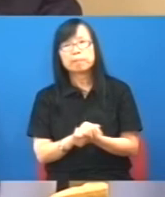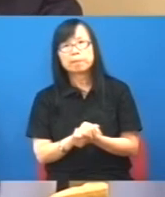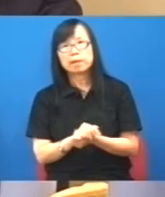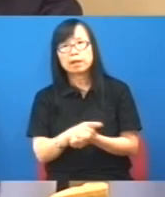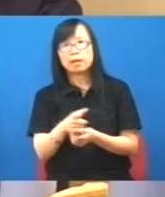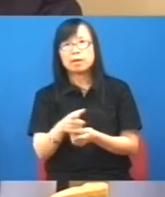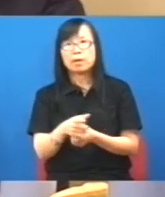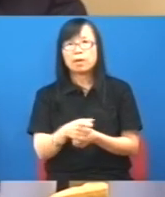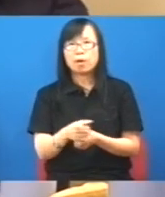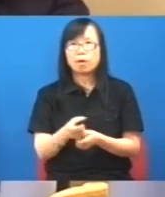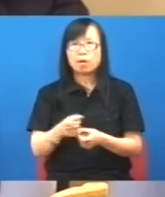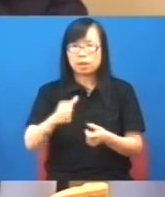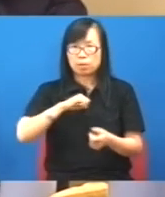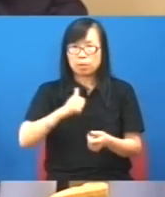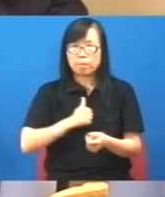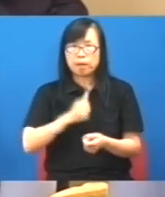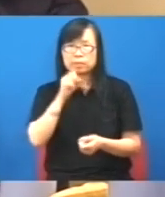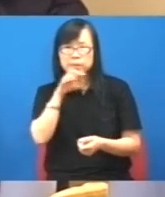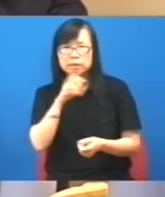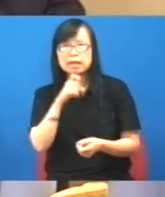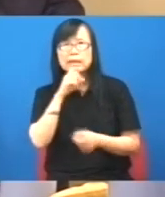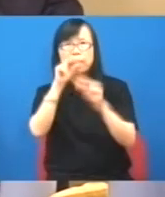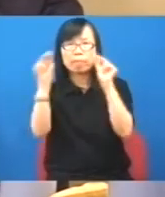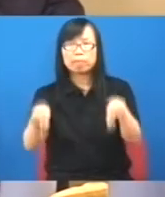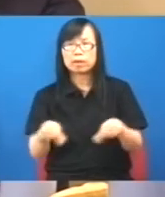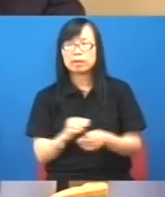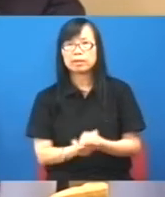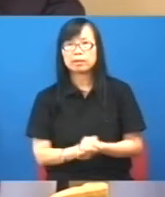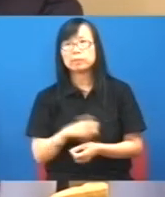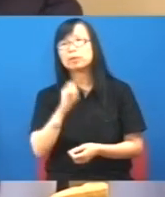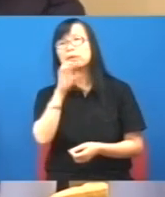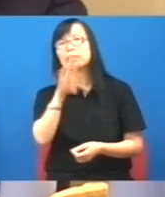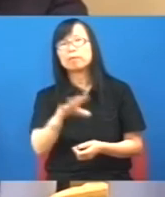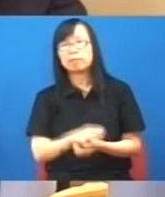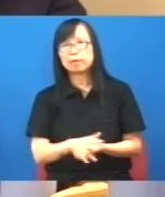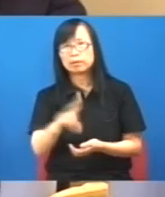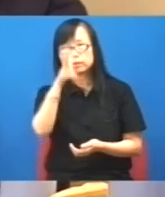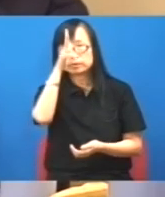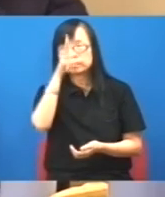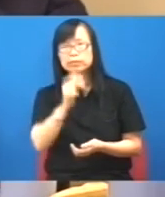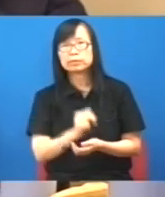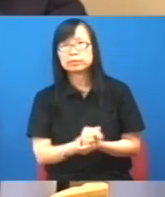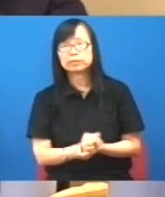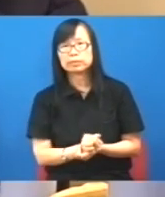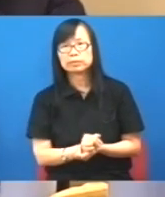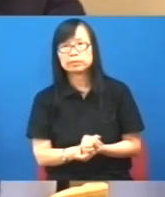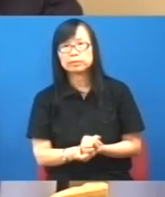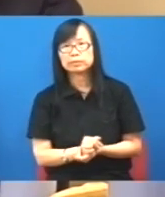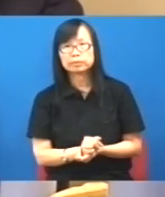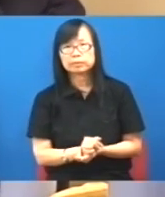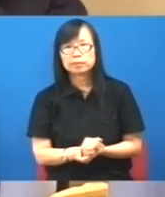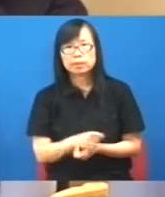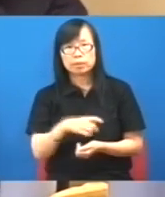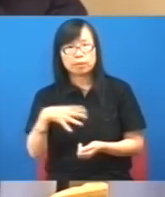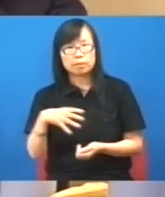脂肪又覺得有問題我就說你說什麼你這個政府是有個管